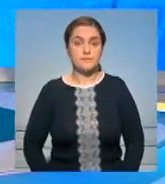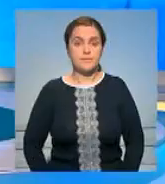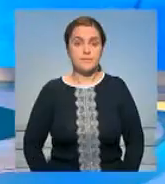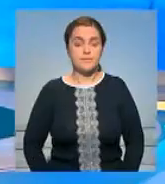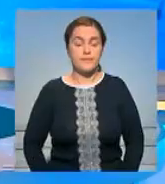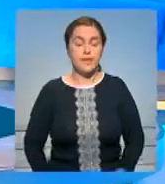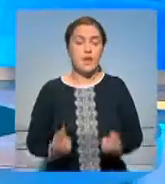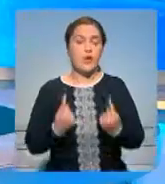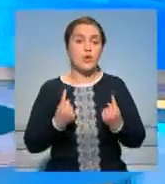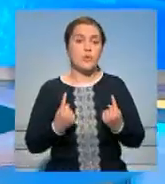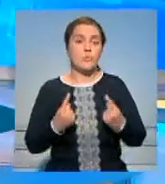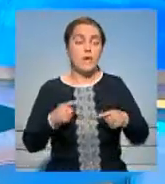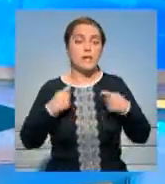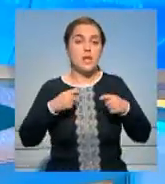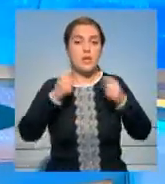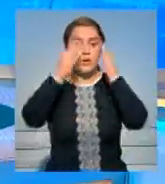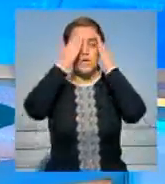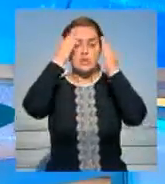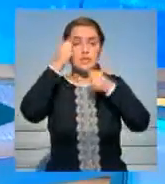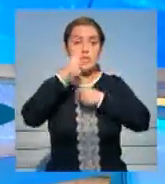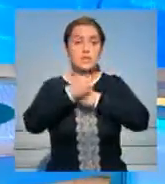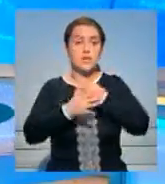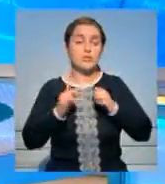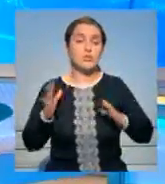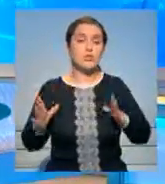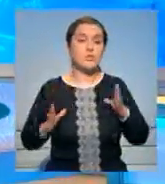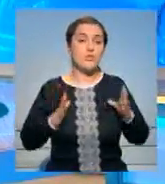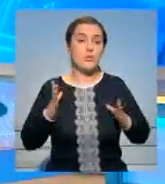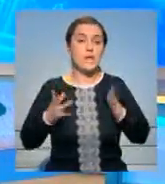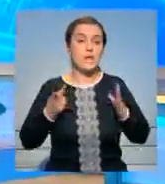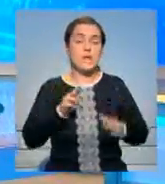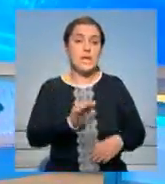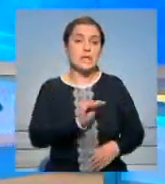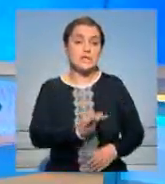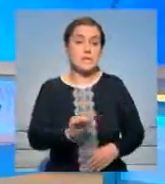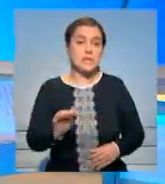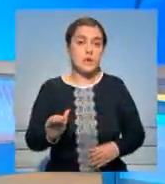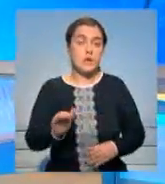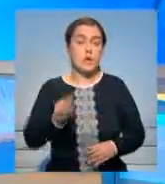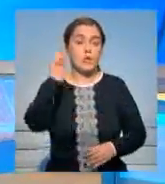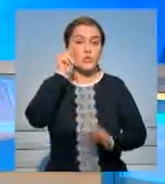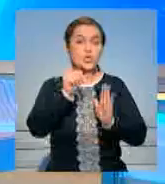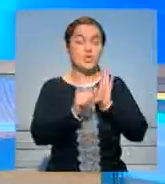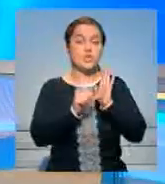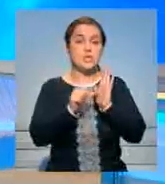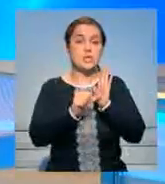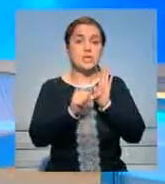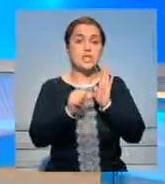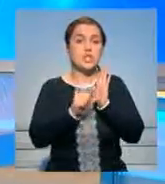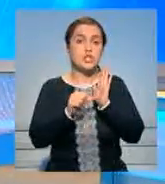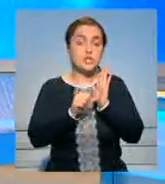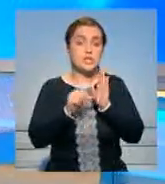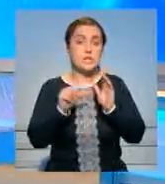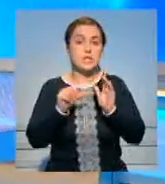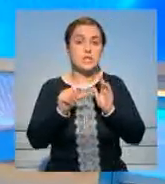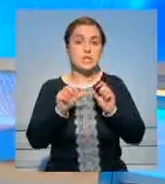В крупных ТРЦ столицы прошли учения для самых маленьких посетителей. Учеников шестых столичных школ